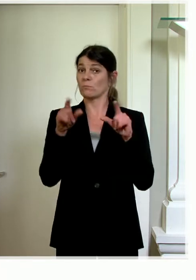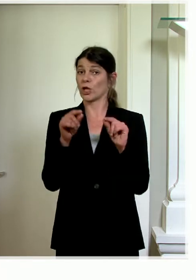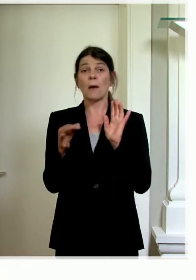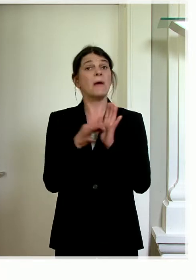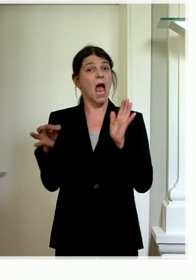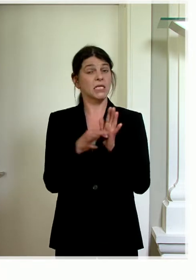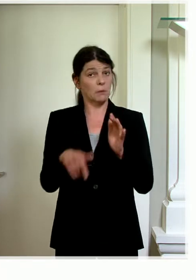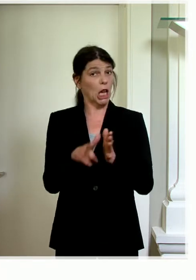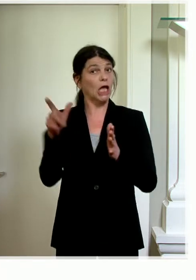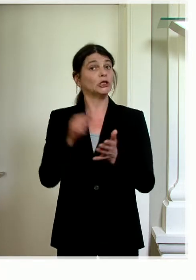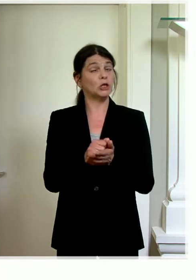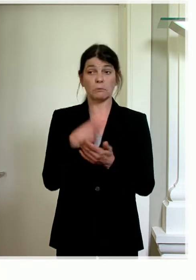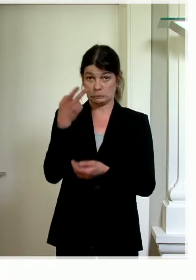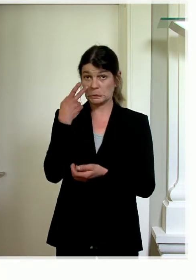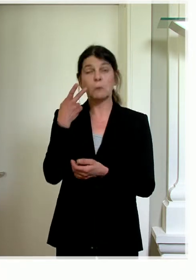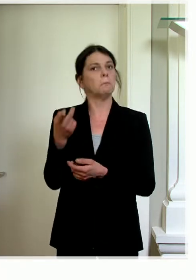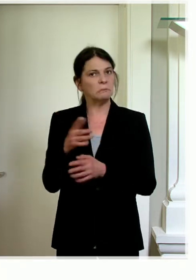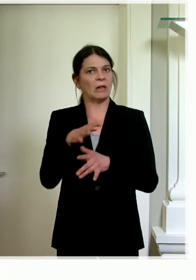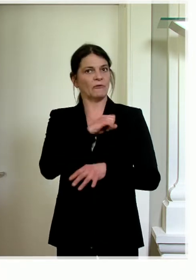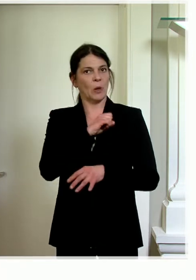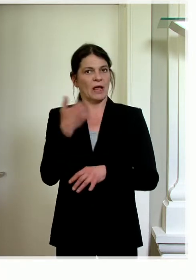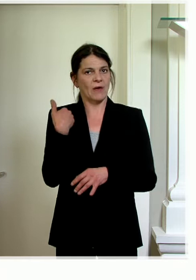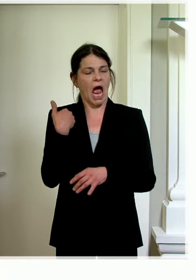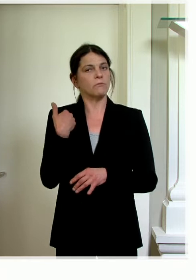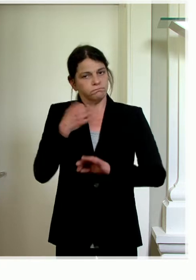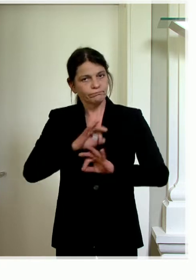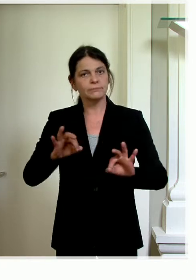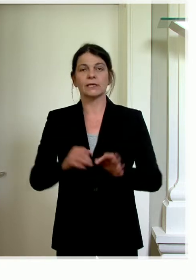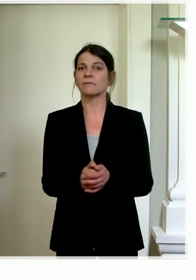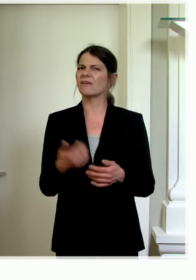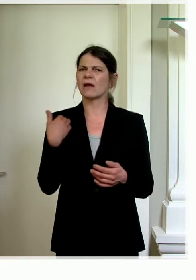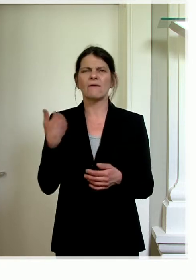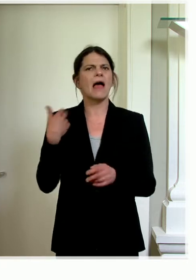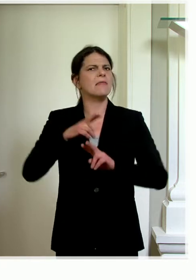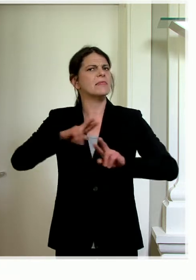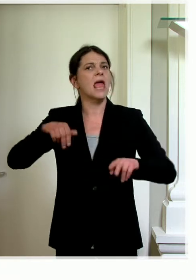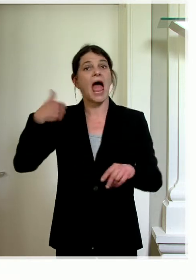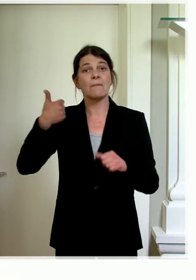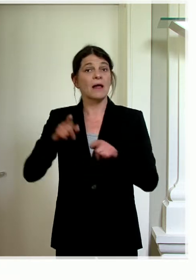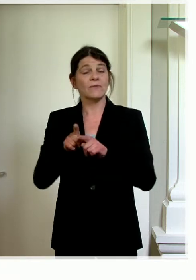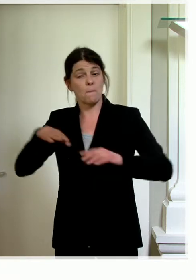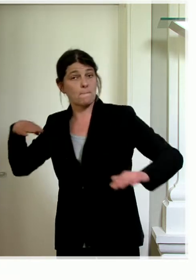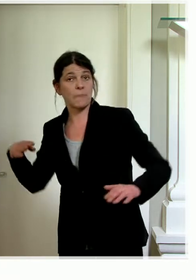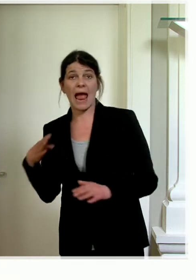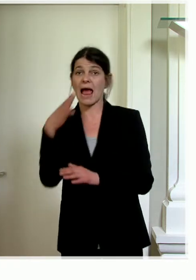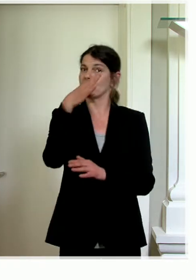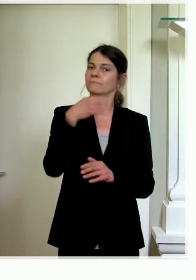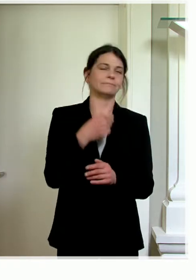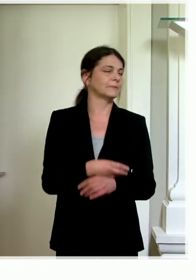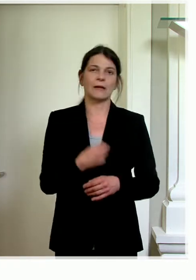Dichtenstein waren offensichtlich sehr erfolgreich. Wir sind nie in einen exponentiellen Anstieg